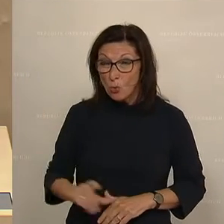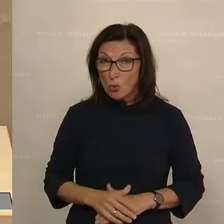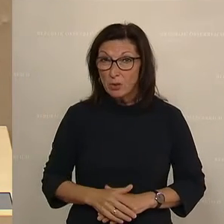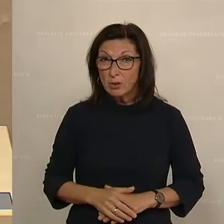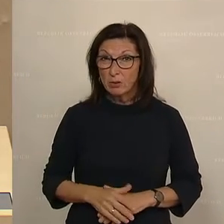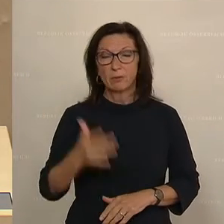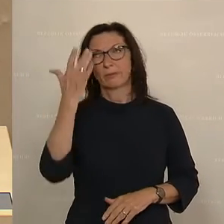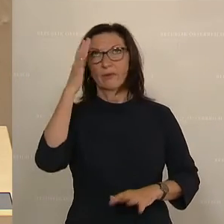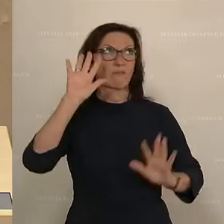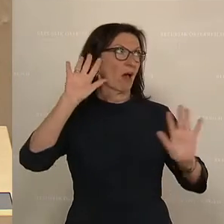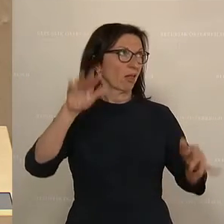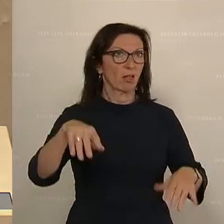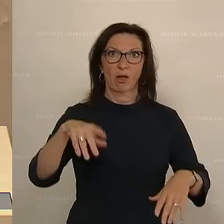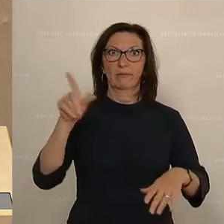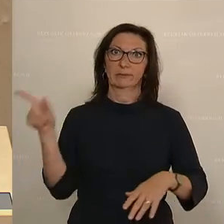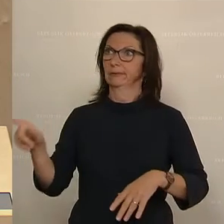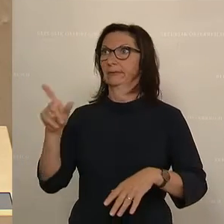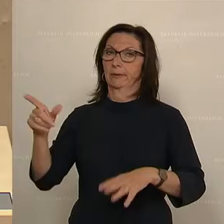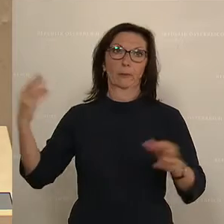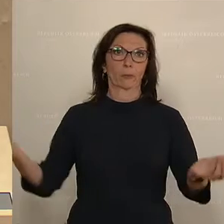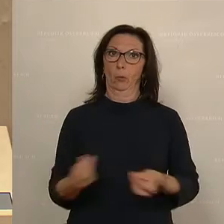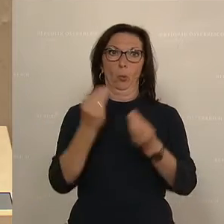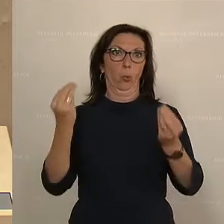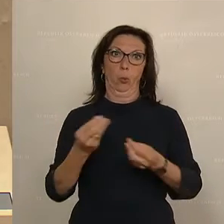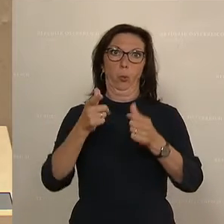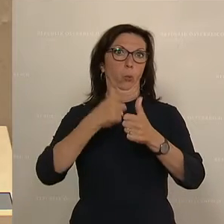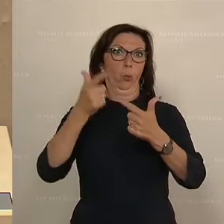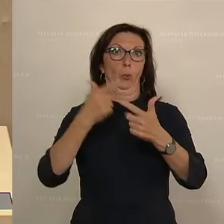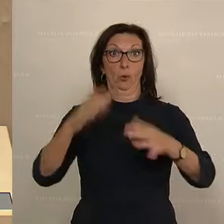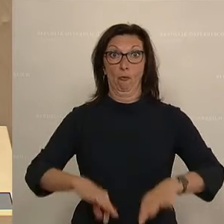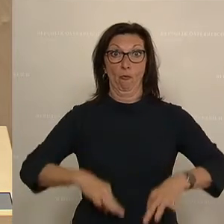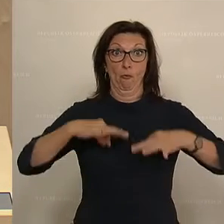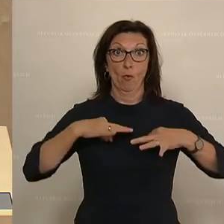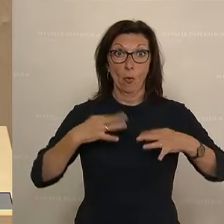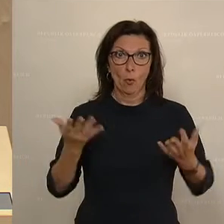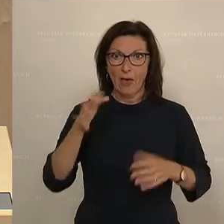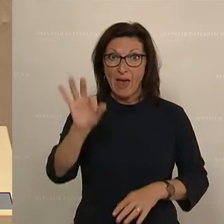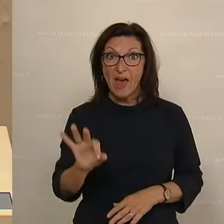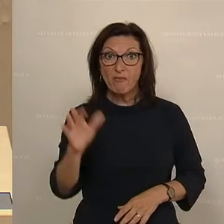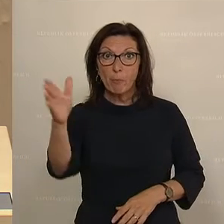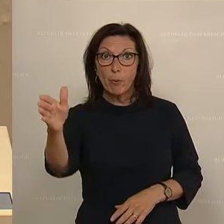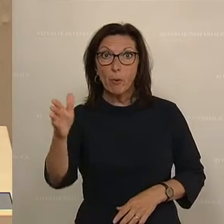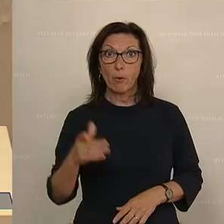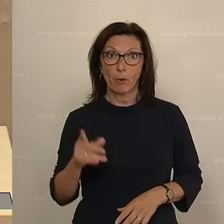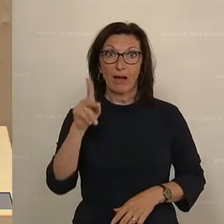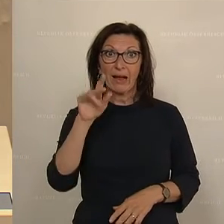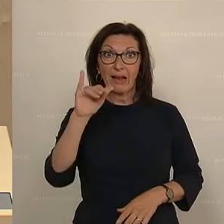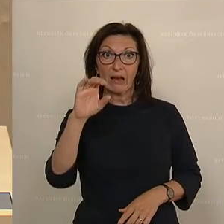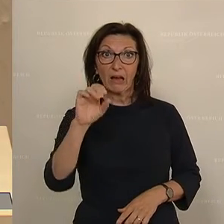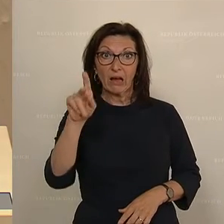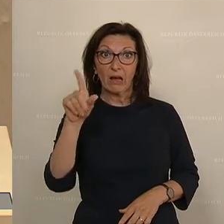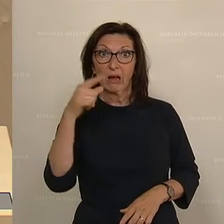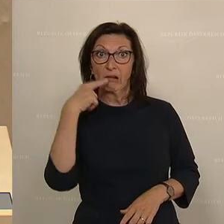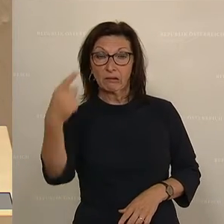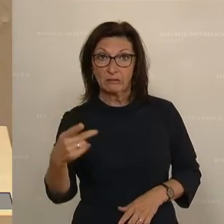nicht, für was alles noch verantwortlich gemacht werden, so wie wir es heute in der Früh vom Kollegen Kickl von den Freiheitlichen gehört haben. Ich glaube, dass es jetzt